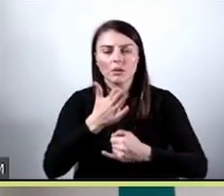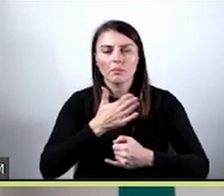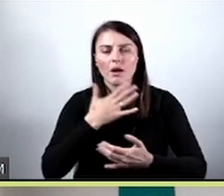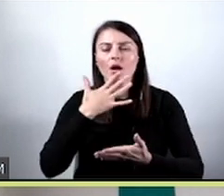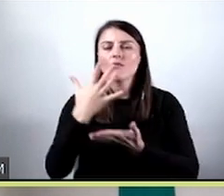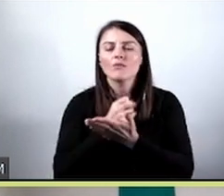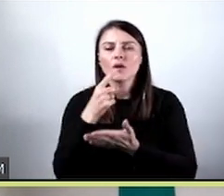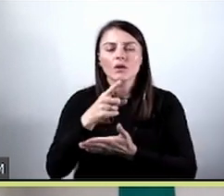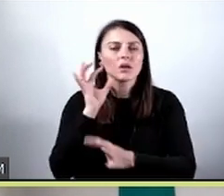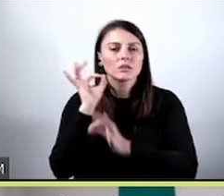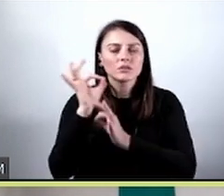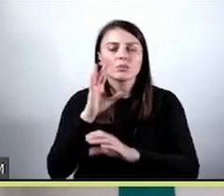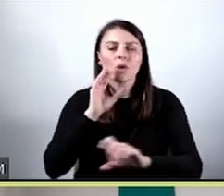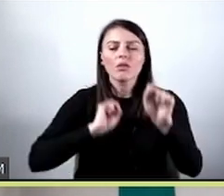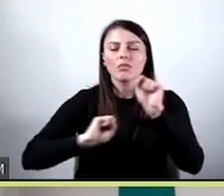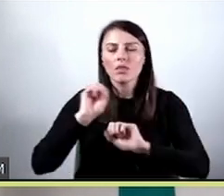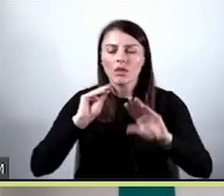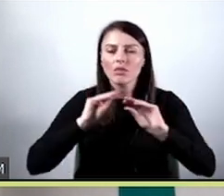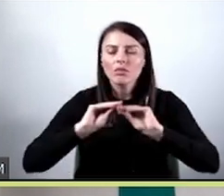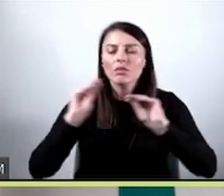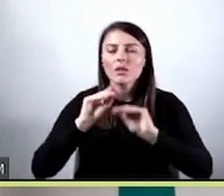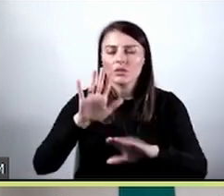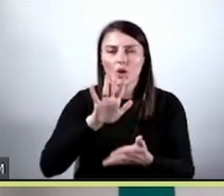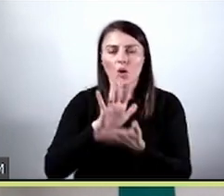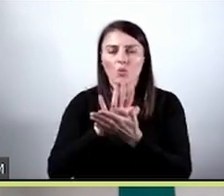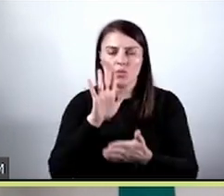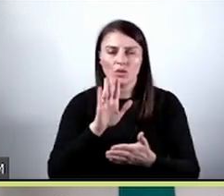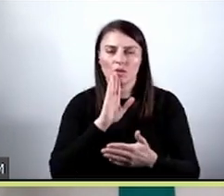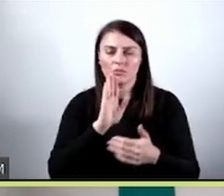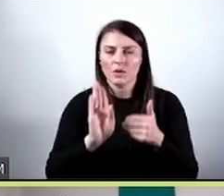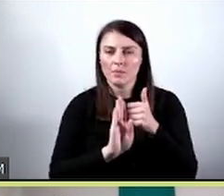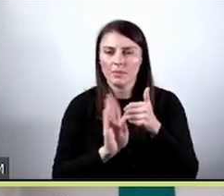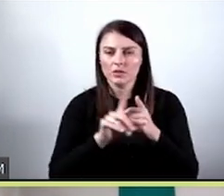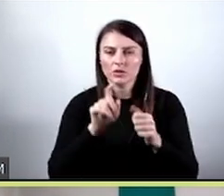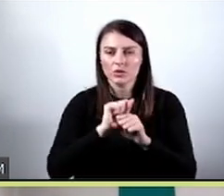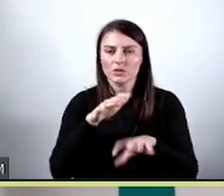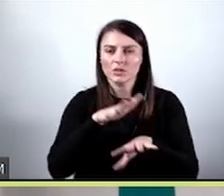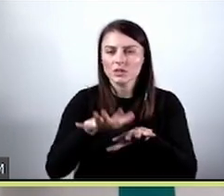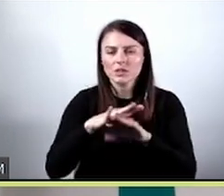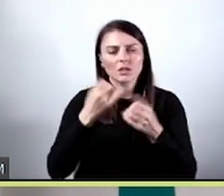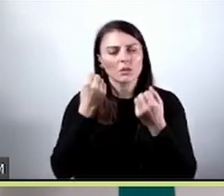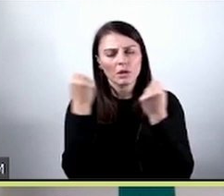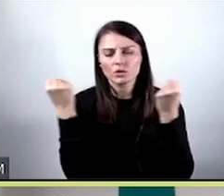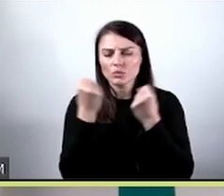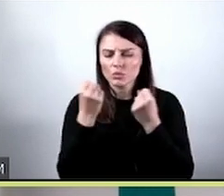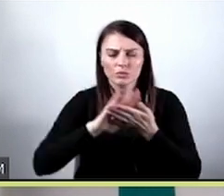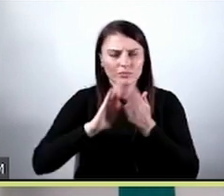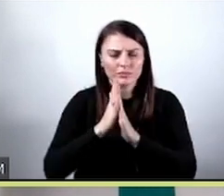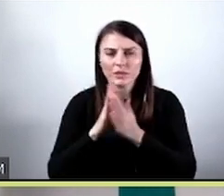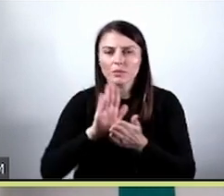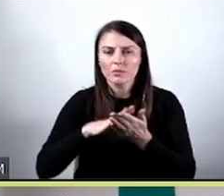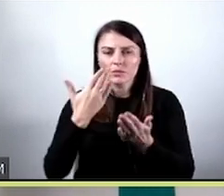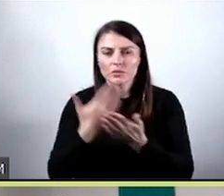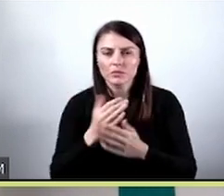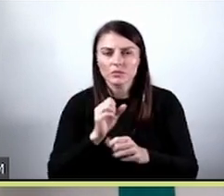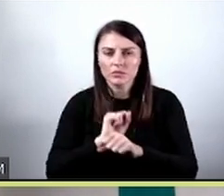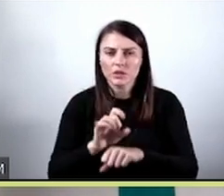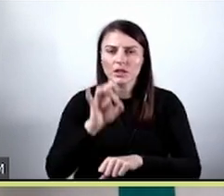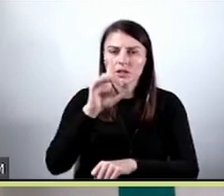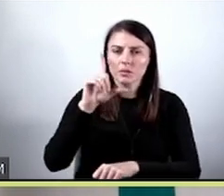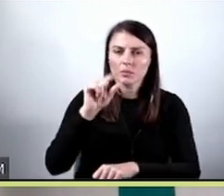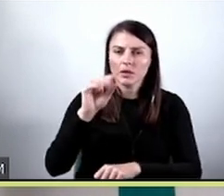do treningu modelu. Są to też systemy bardzo złożone. Tutaj jako przykład mogę podać system GPT-3,